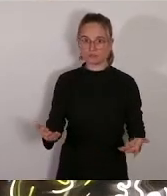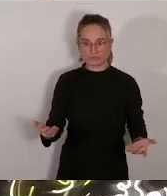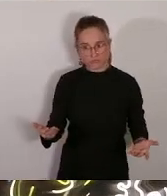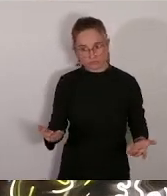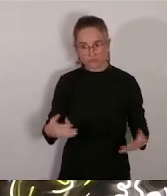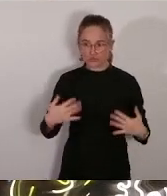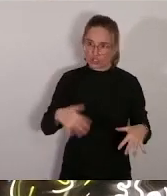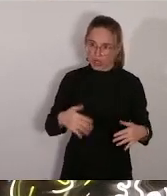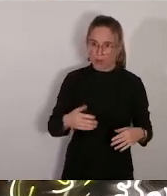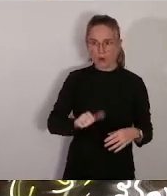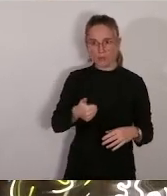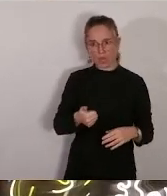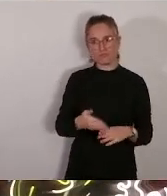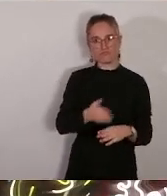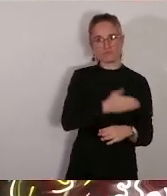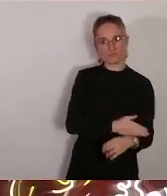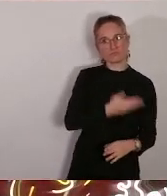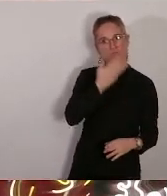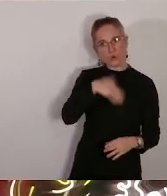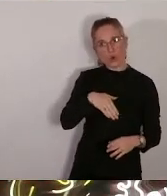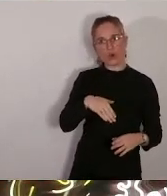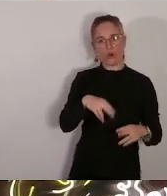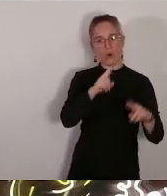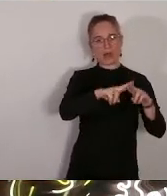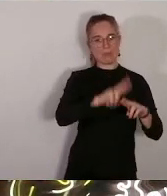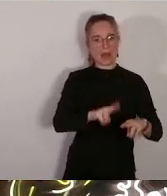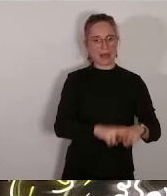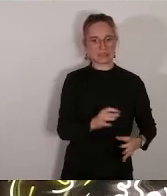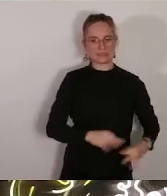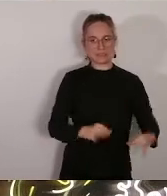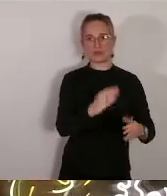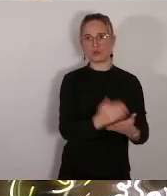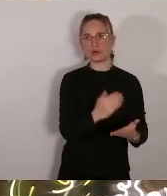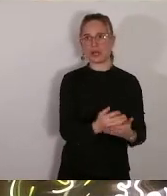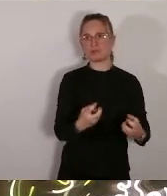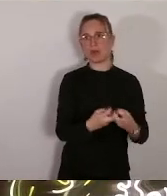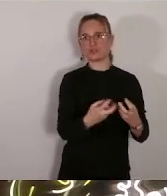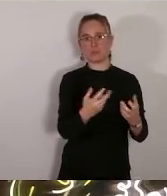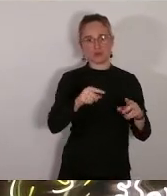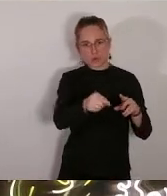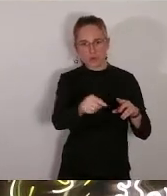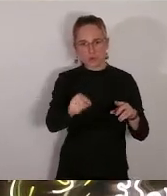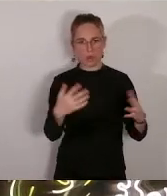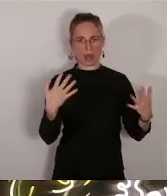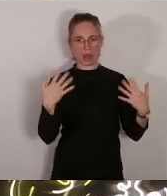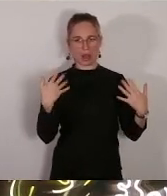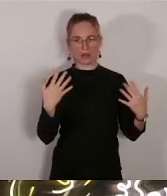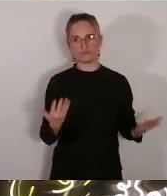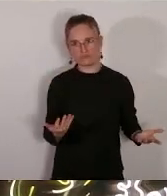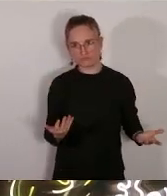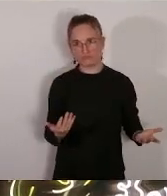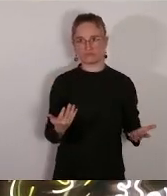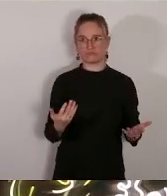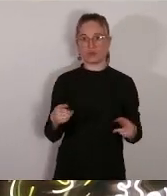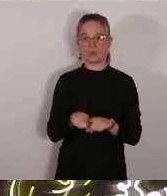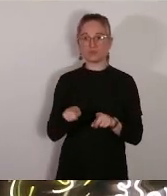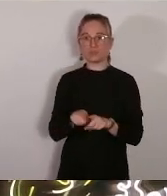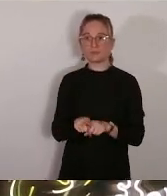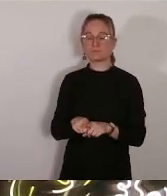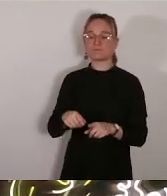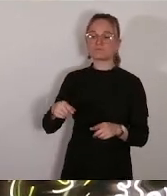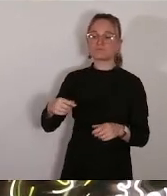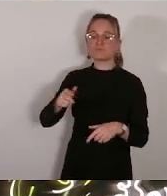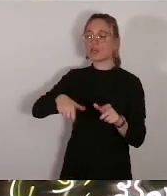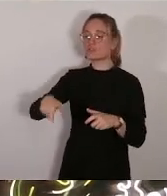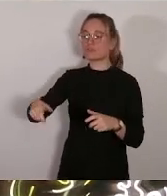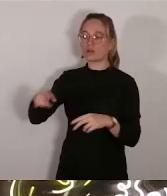aventure ? Comptez-vous contraindre les propriétaires du 7e arrondissement qui rénove ou construise à installer des panneaux solaires ?